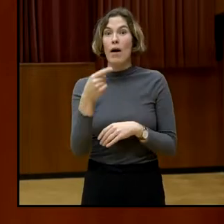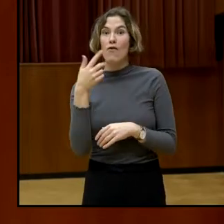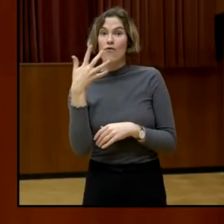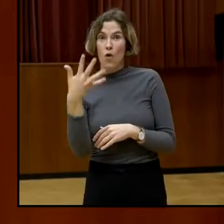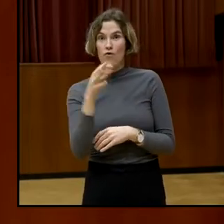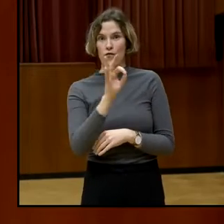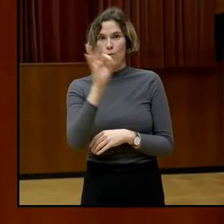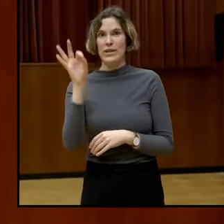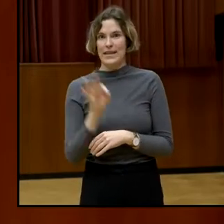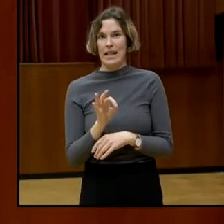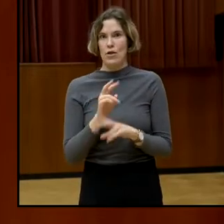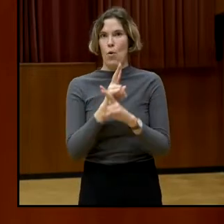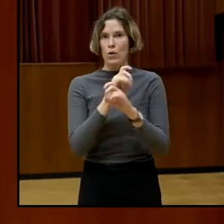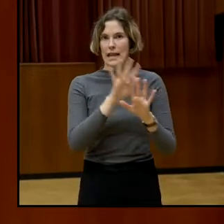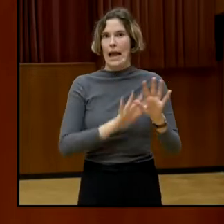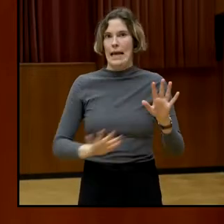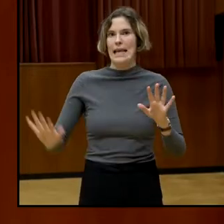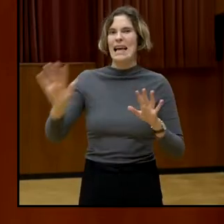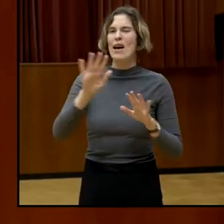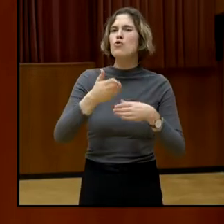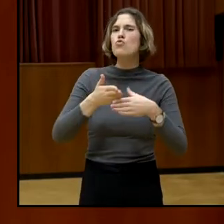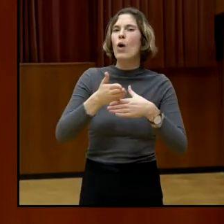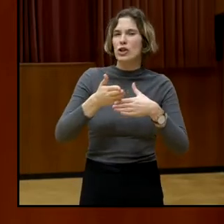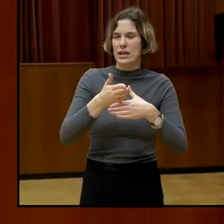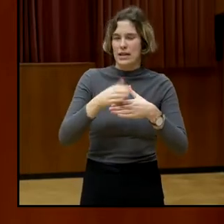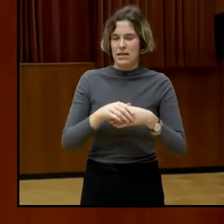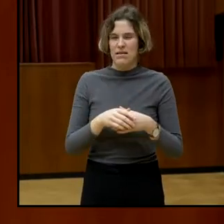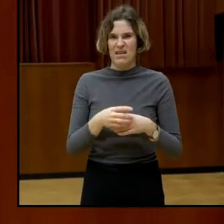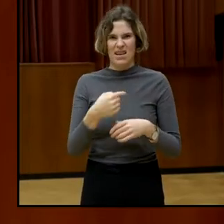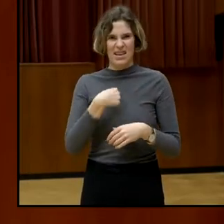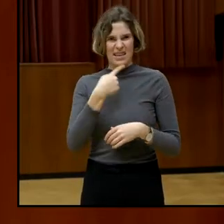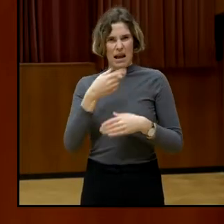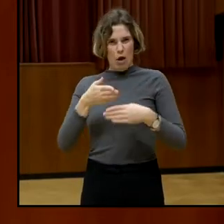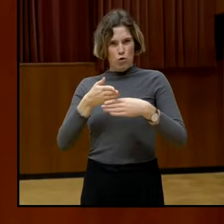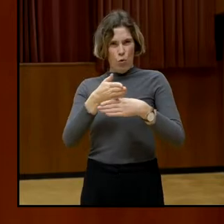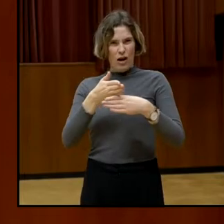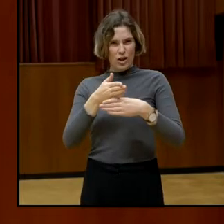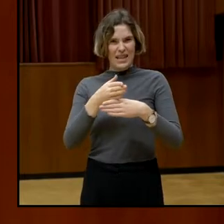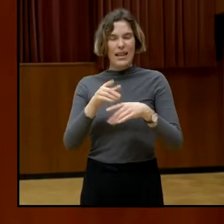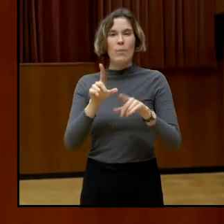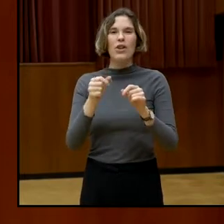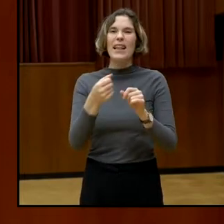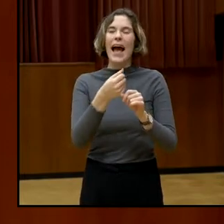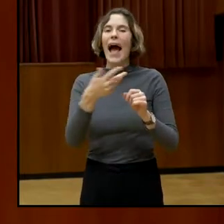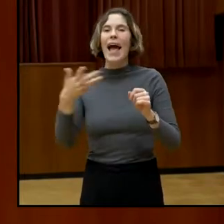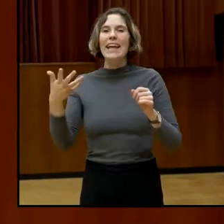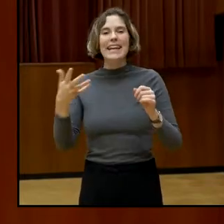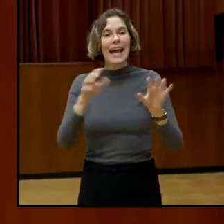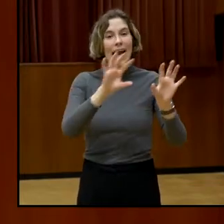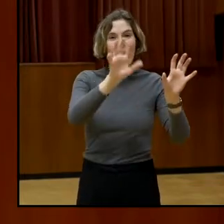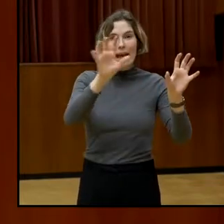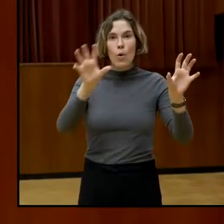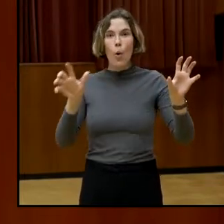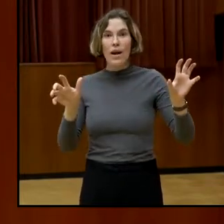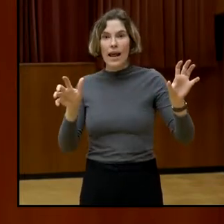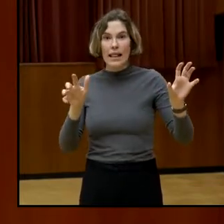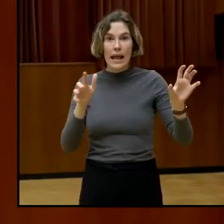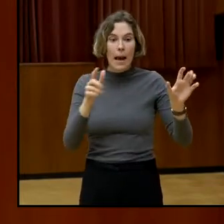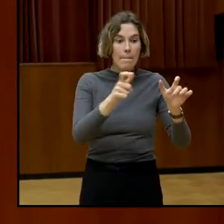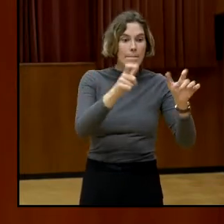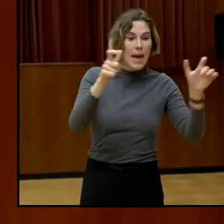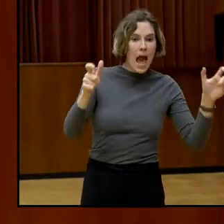Und wenn ich von Durchschnitt in Österreich rede, dann heißt das, dass in manchen Regionen es einfach viel mehr sind, manchen auch weniger.